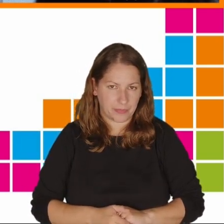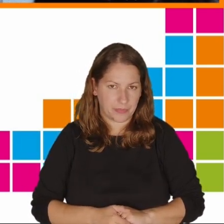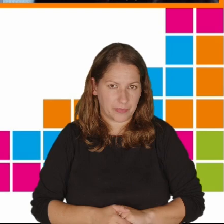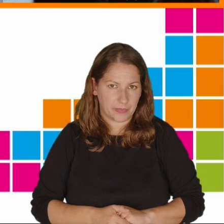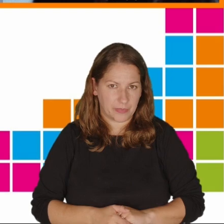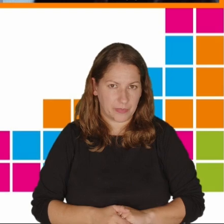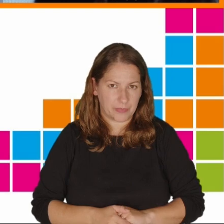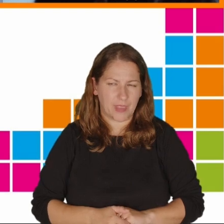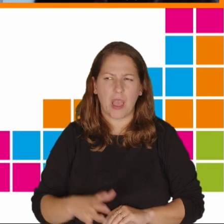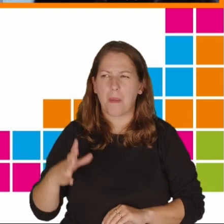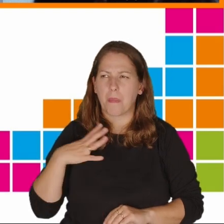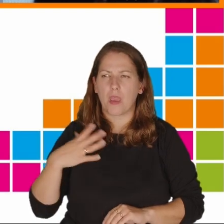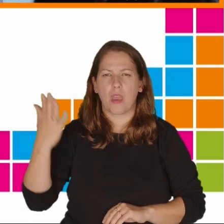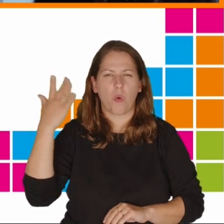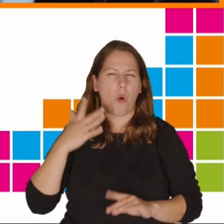Był trend